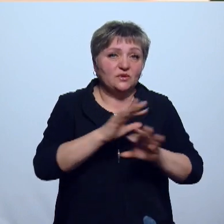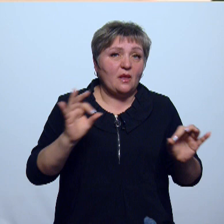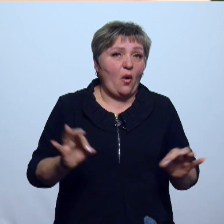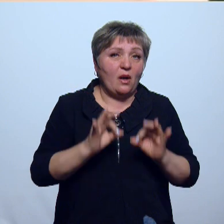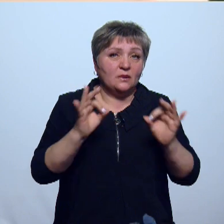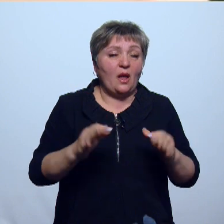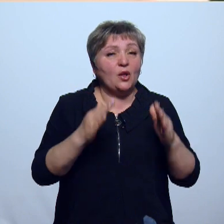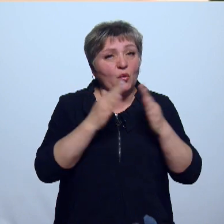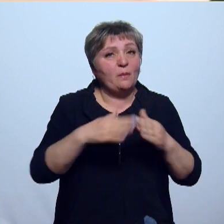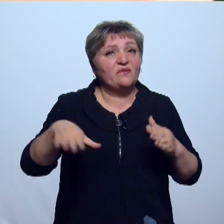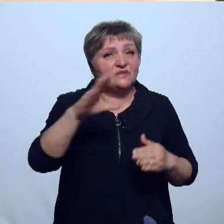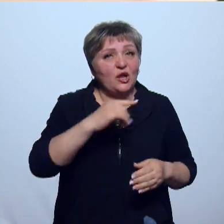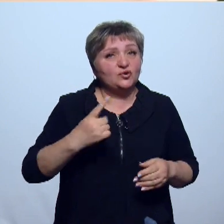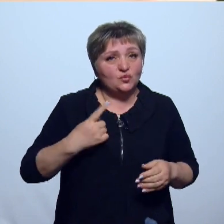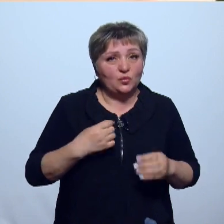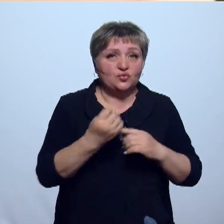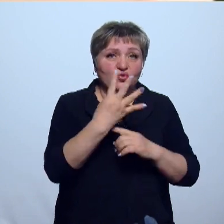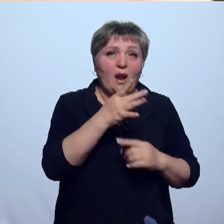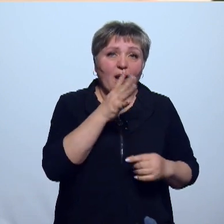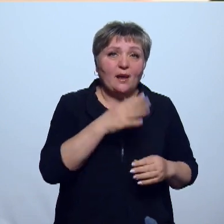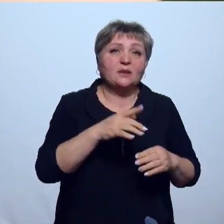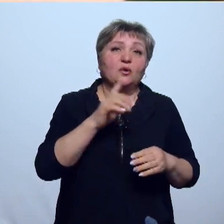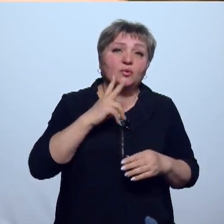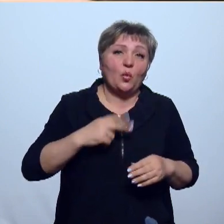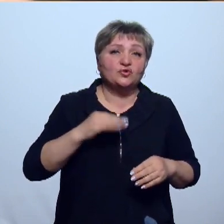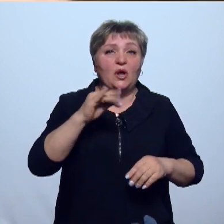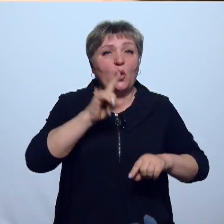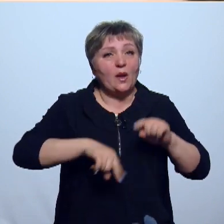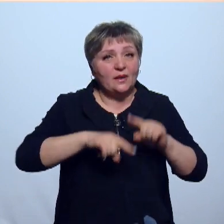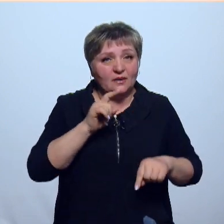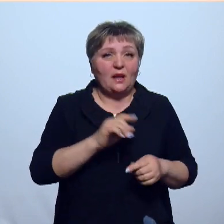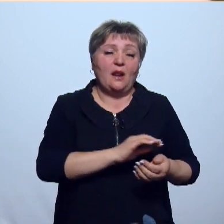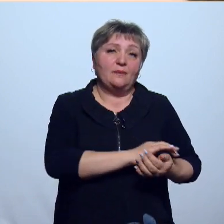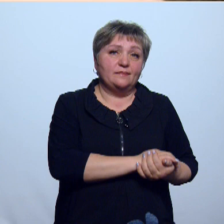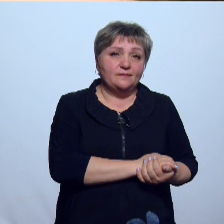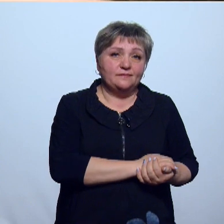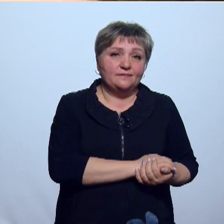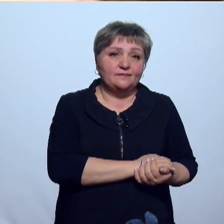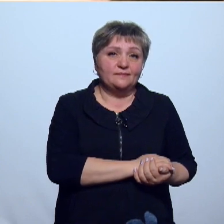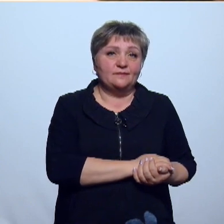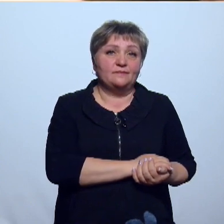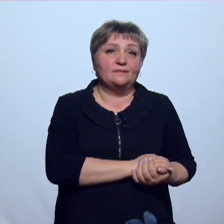Дома Любу очень ждут 14-летняя дочка и родители. Светлана Буланова, Юрий Дроздов. Новости.